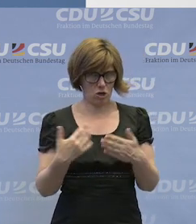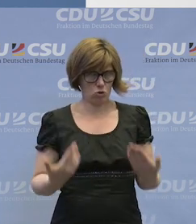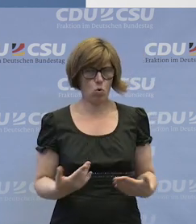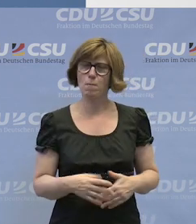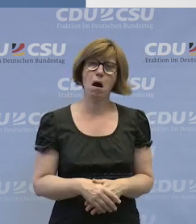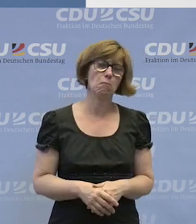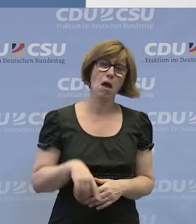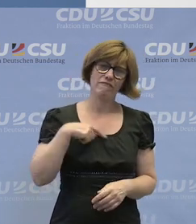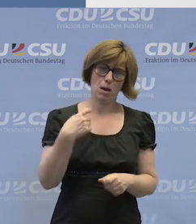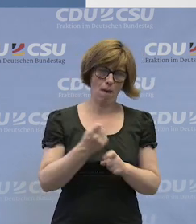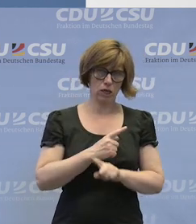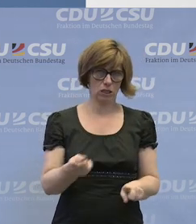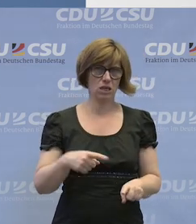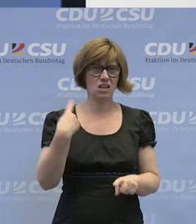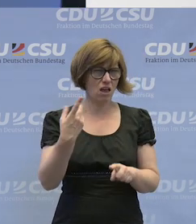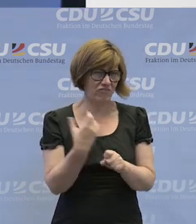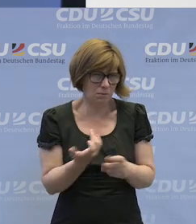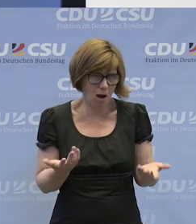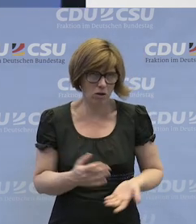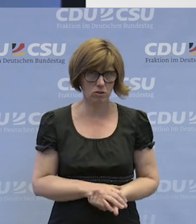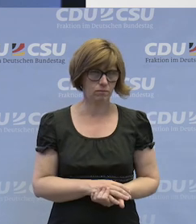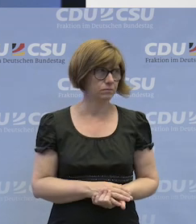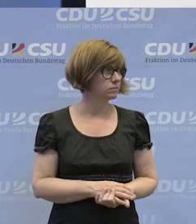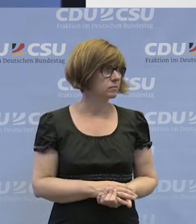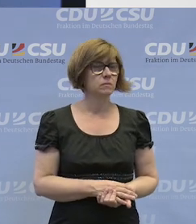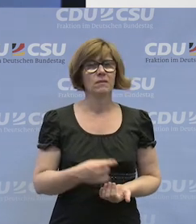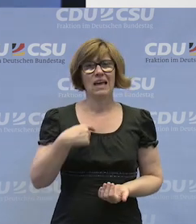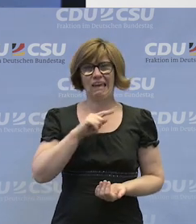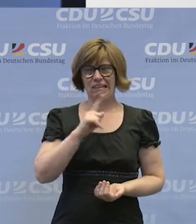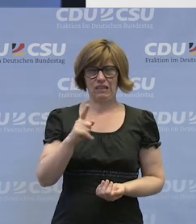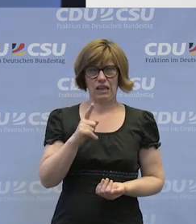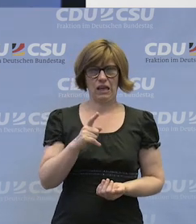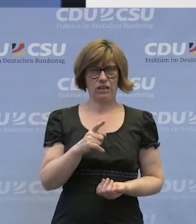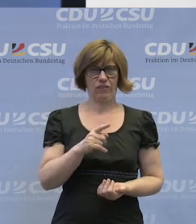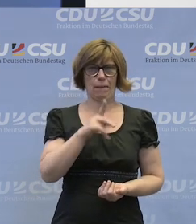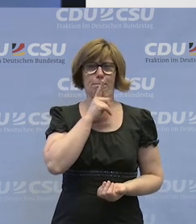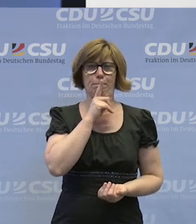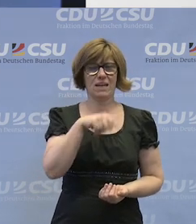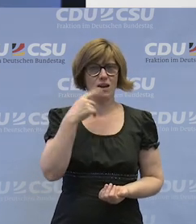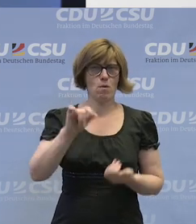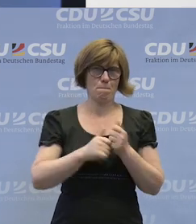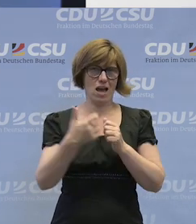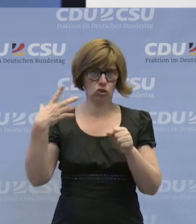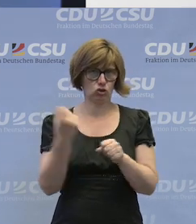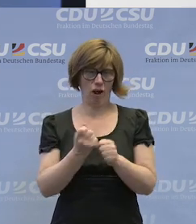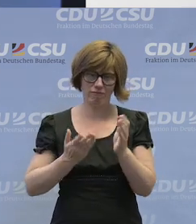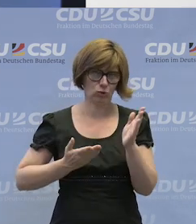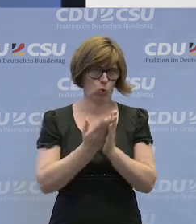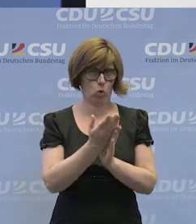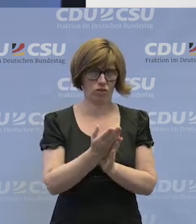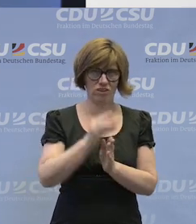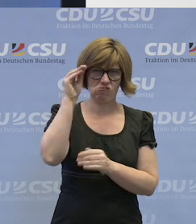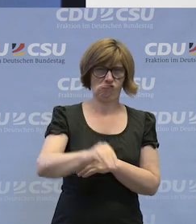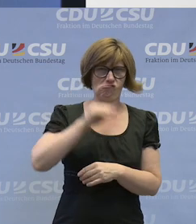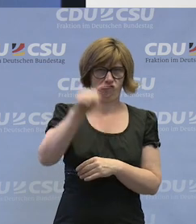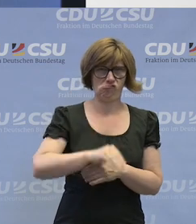aber machen wir trotzdem nicht. Was machen Sie dann? Also ich bin ja nicht auf den Mund gefallen. Und ich klar mache, dass ich es meistens durchkriege. Aber